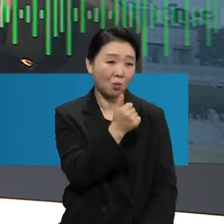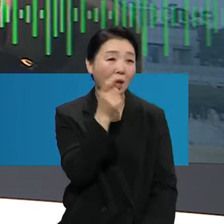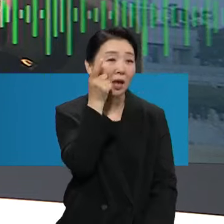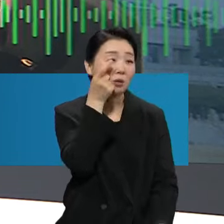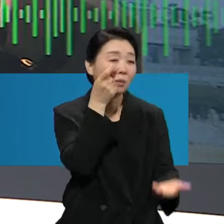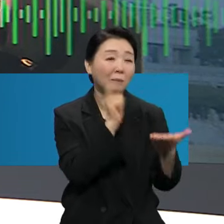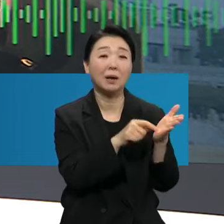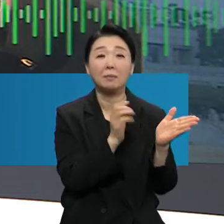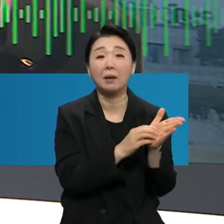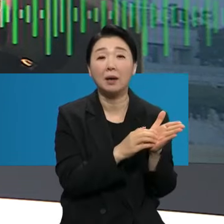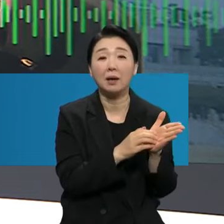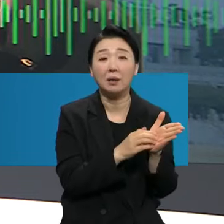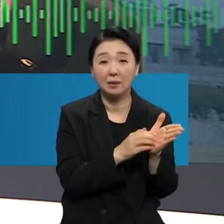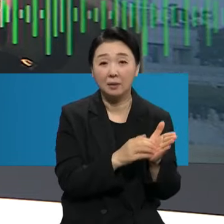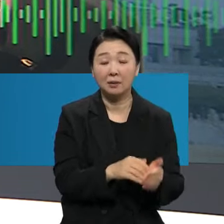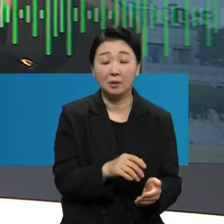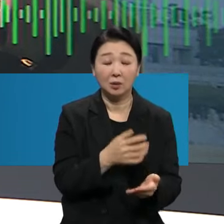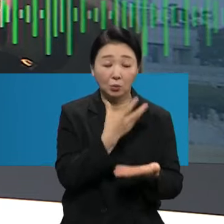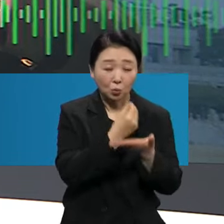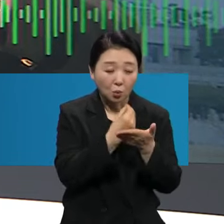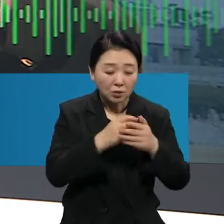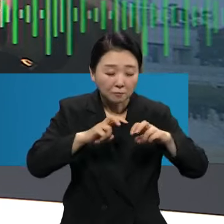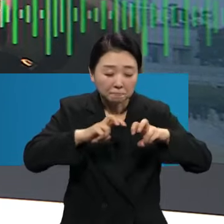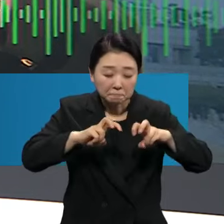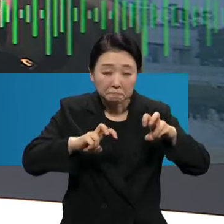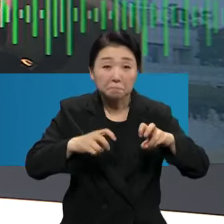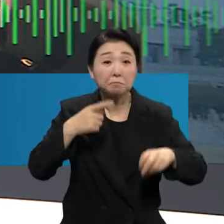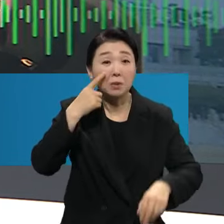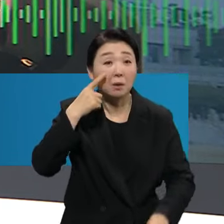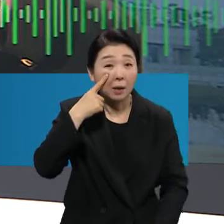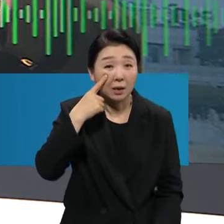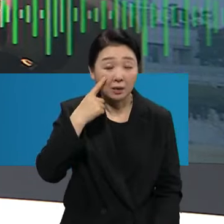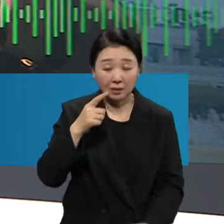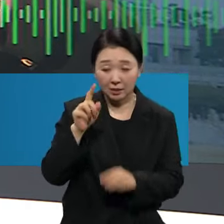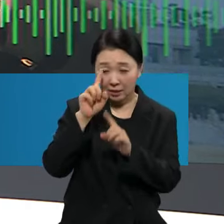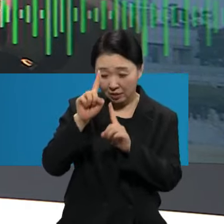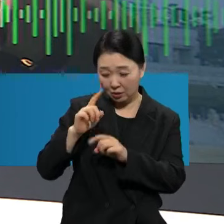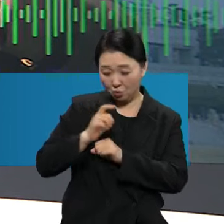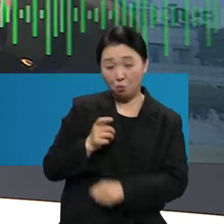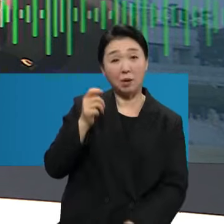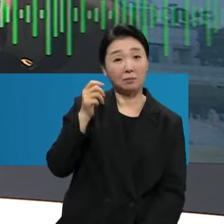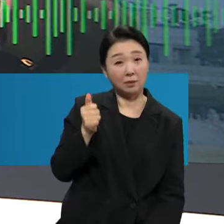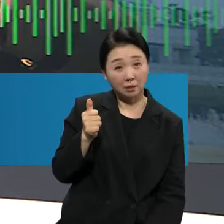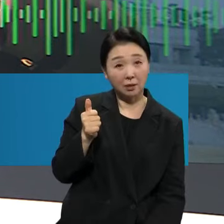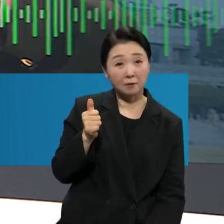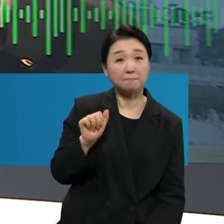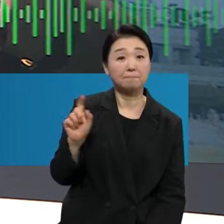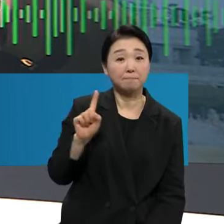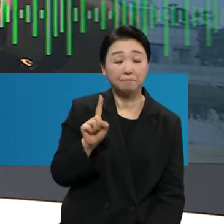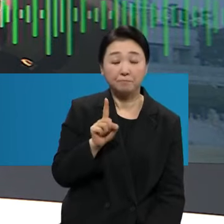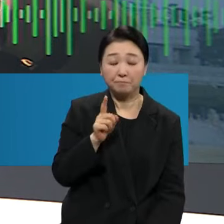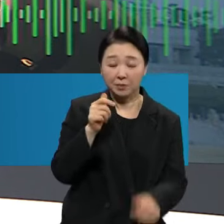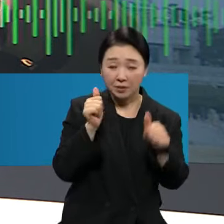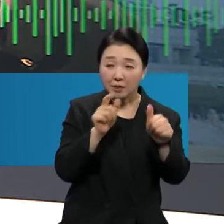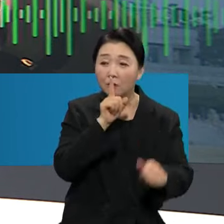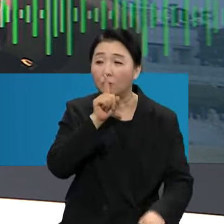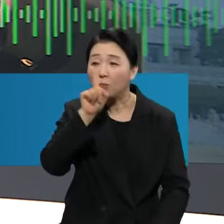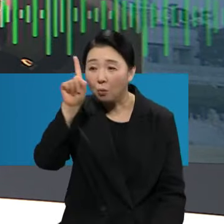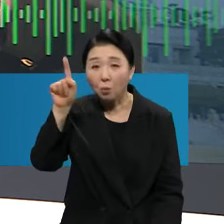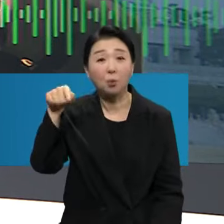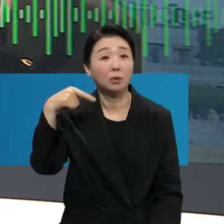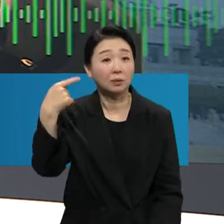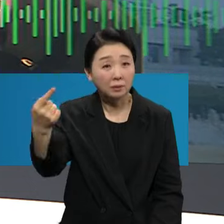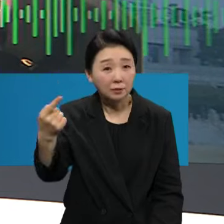나왔습니다. JTBC가 녹취록을 집중 분석해봤더니 이종섭 당시 국방부 장관에게 사건을 보고한